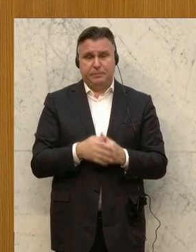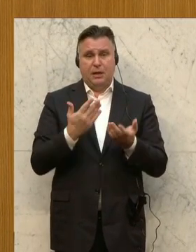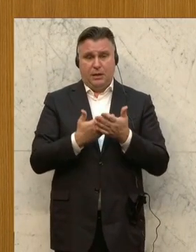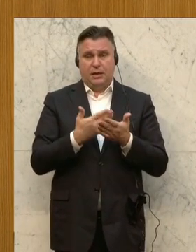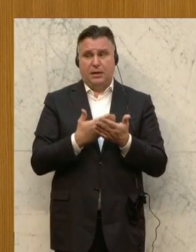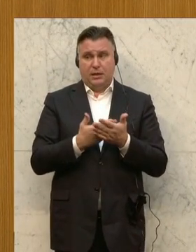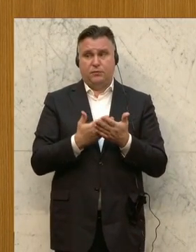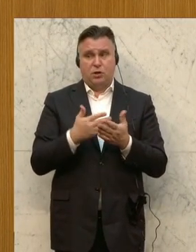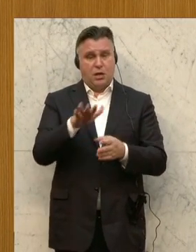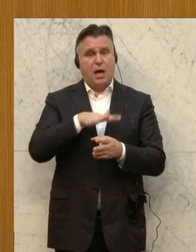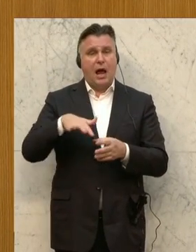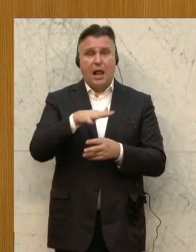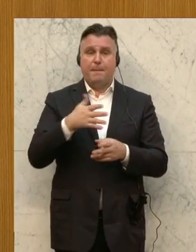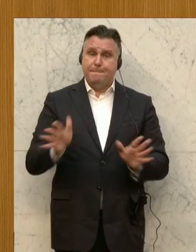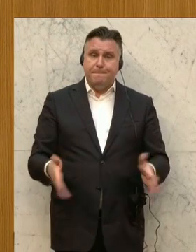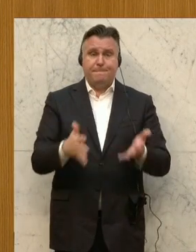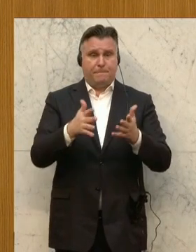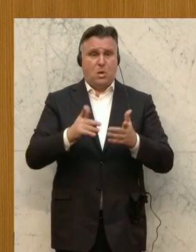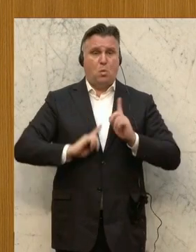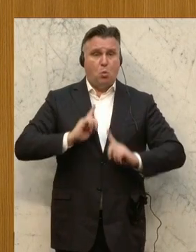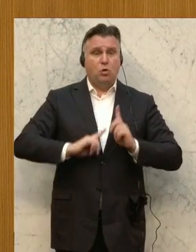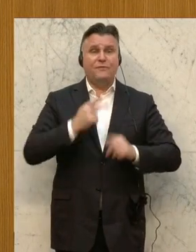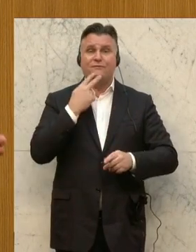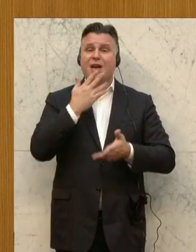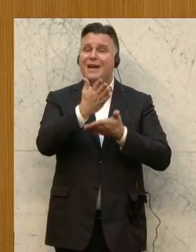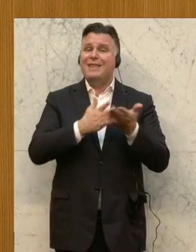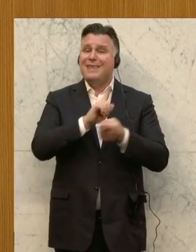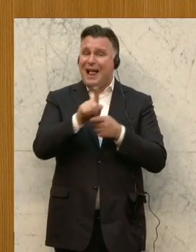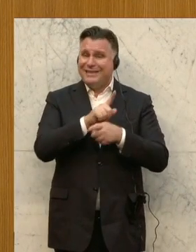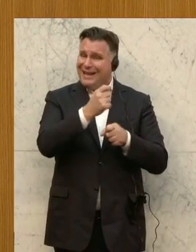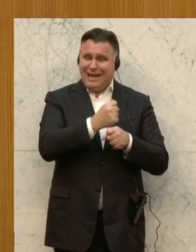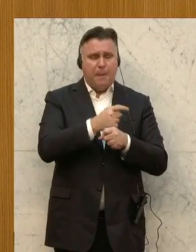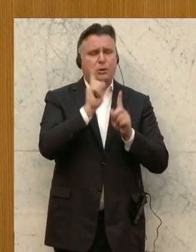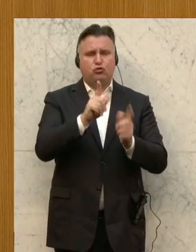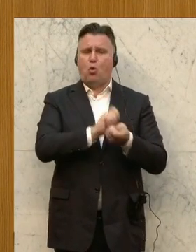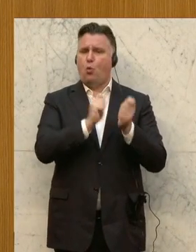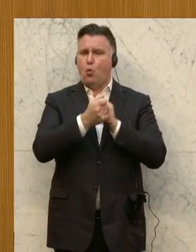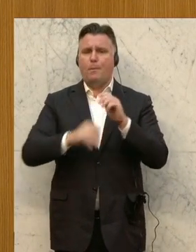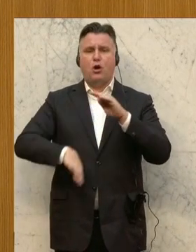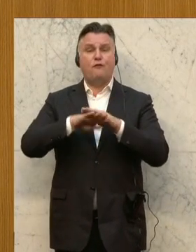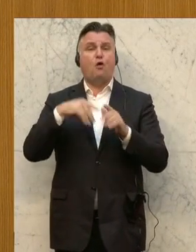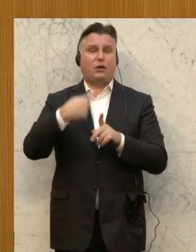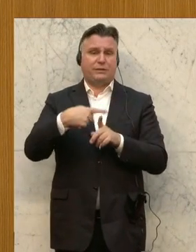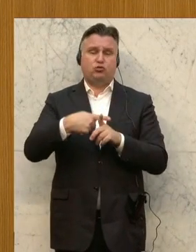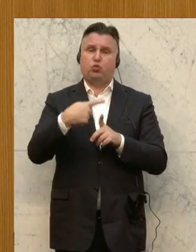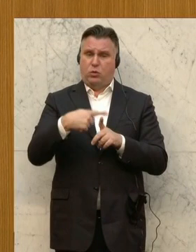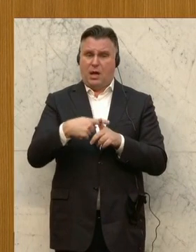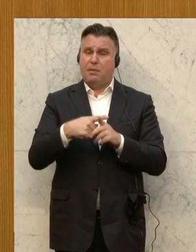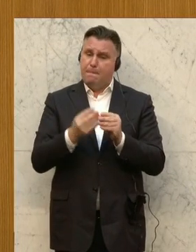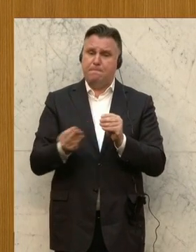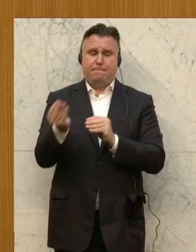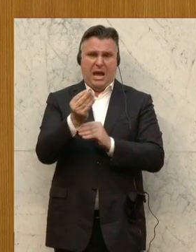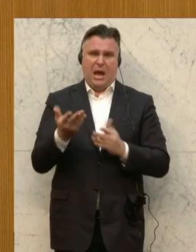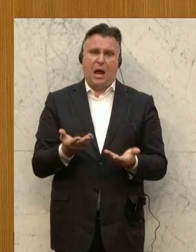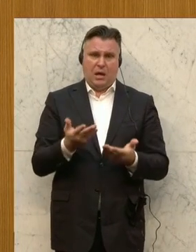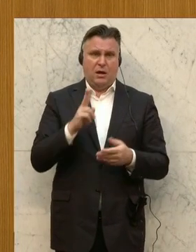sollten all jene motivieren, die Teilzeitarbeiten auf Vollzeit umzustellen oder Stunden aufzustocken, wenn es mit ihren